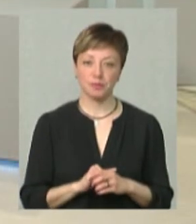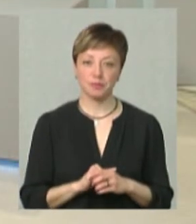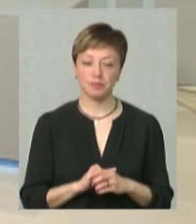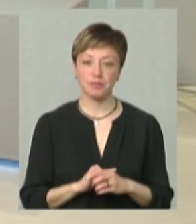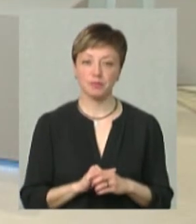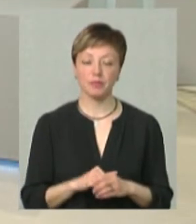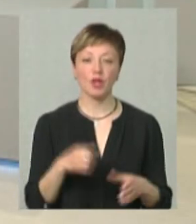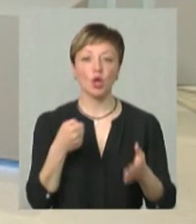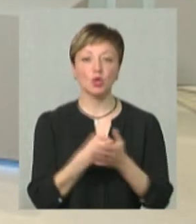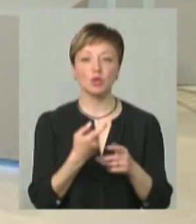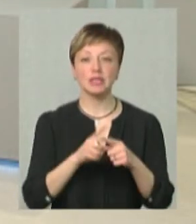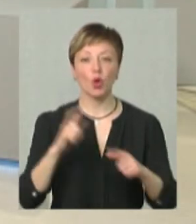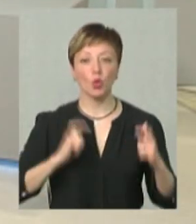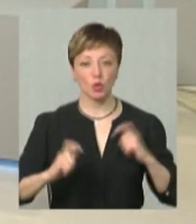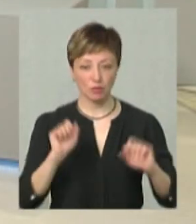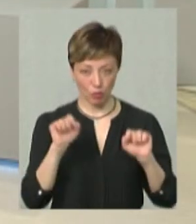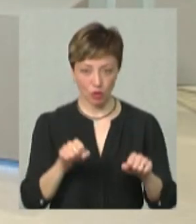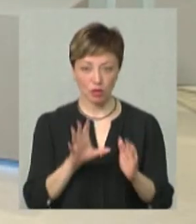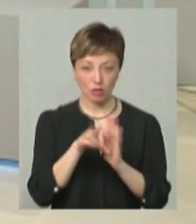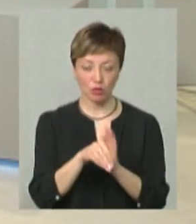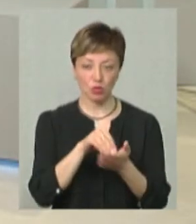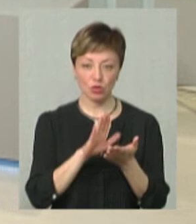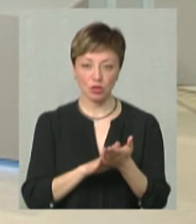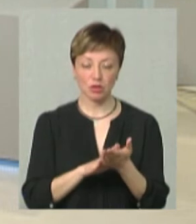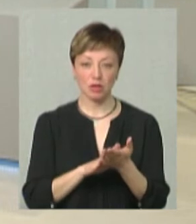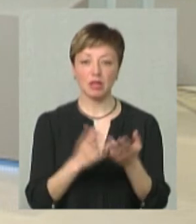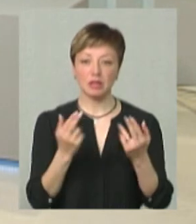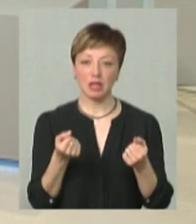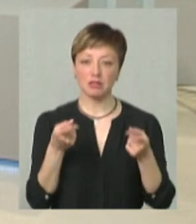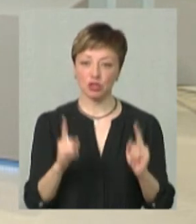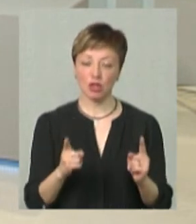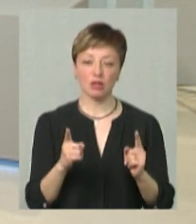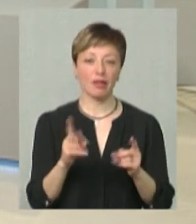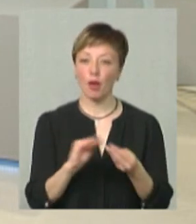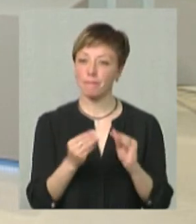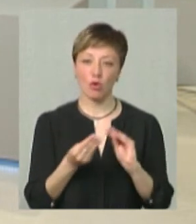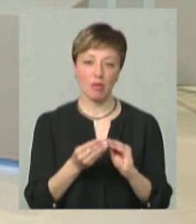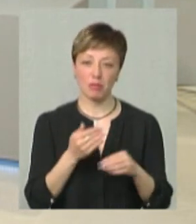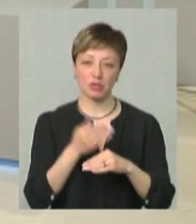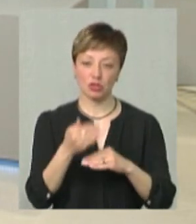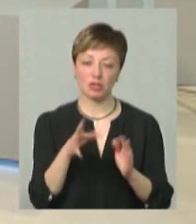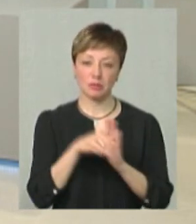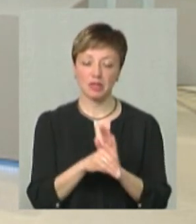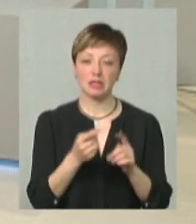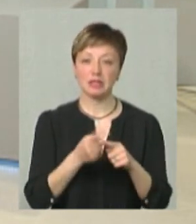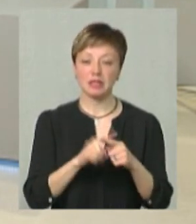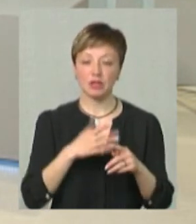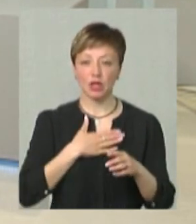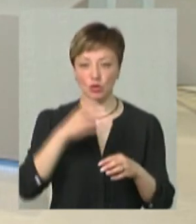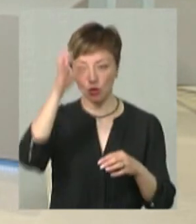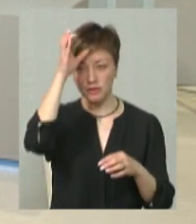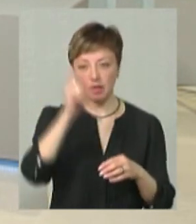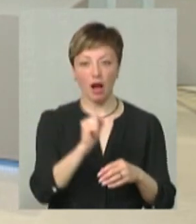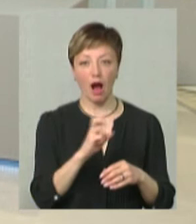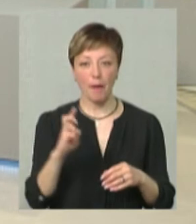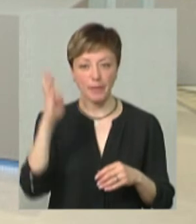А до цих курсів ще можна долучитися, якщо воно вже розпочалося? Так, звичайно, не є проблемою. Це і в рамках нашого освітнього